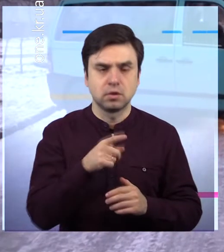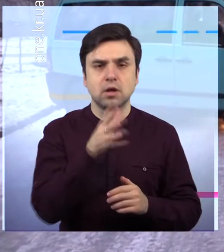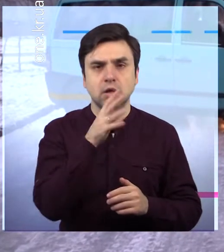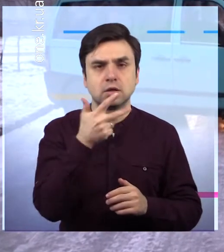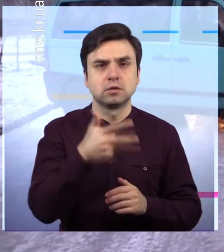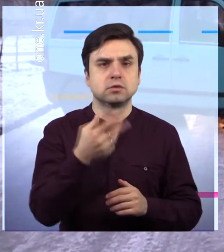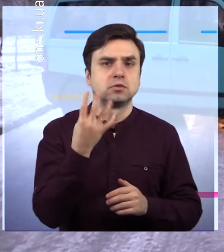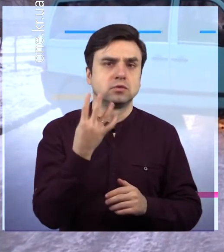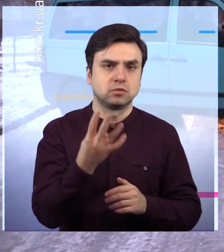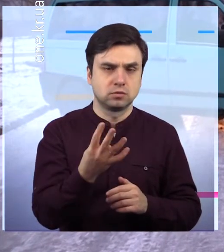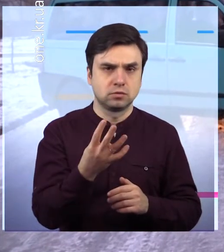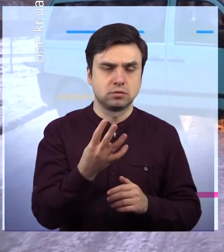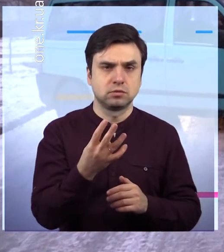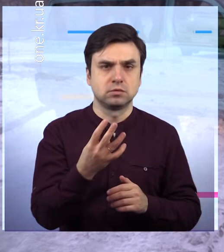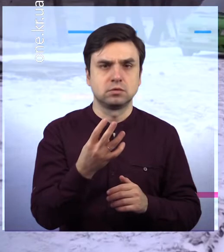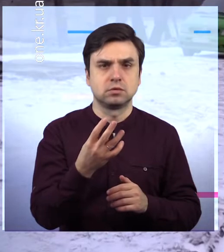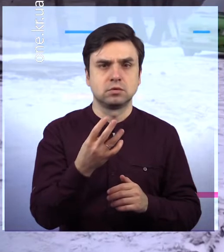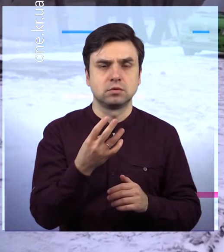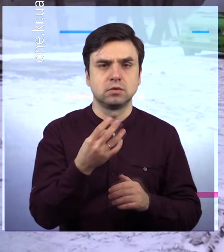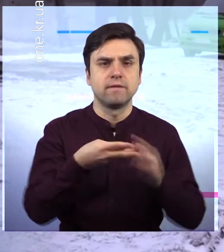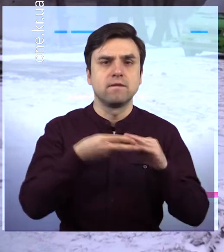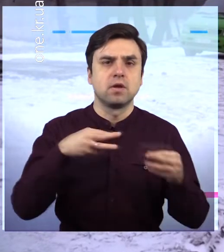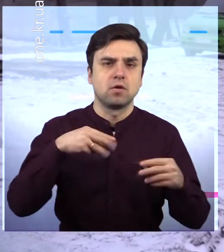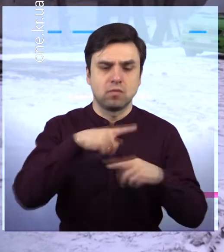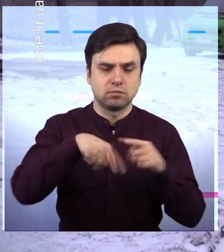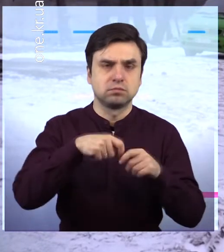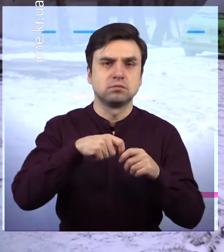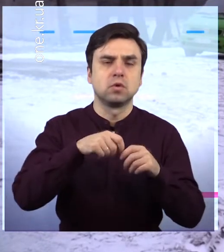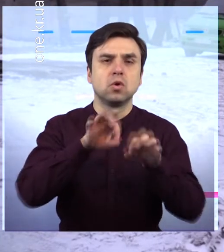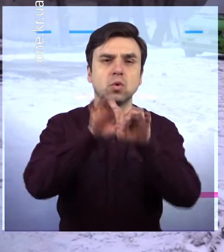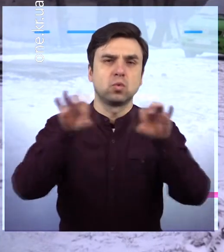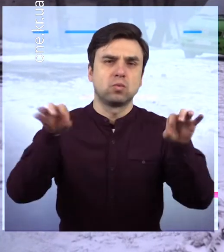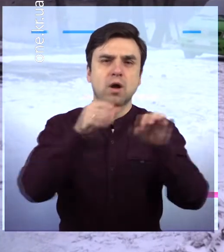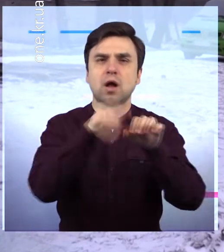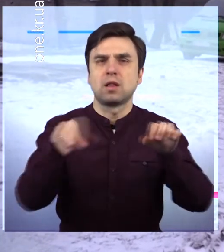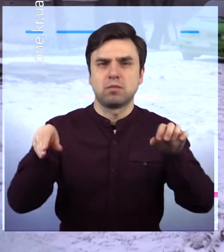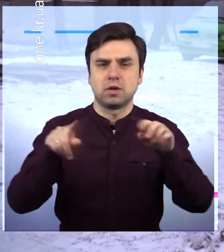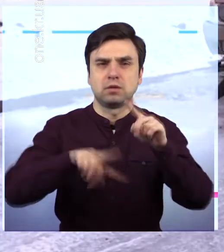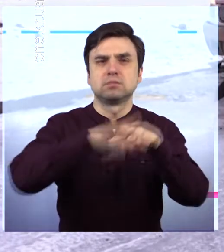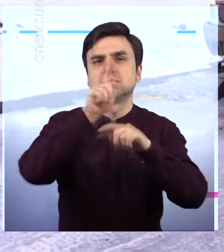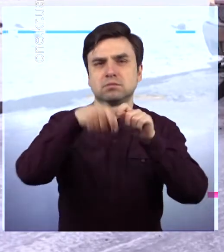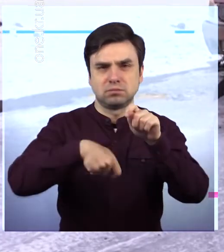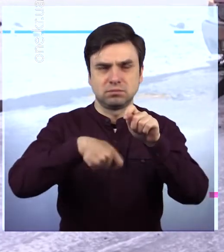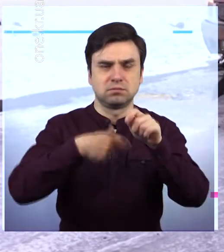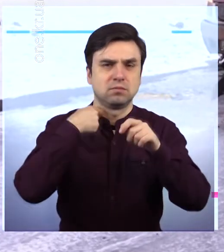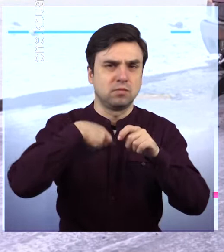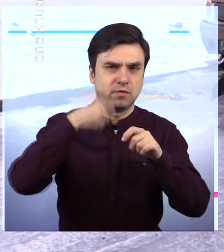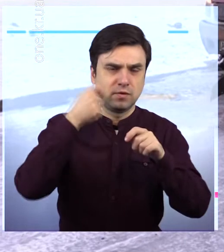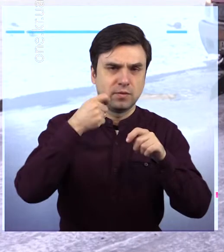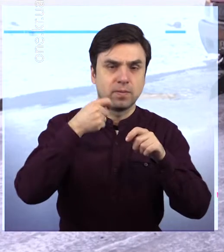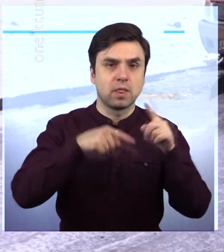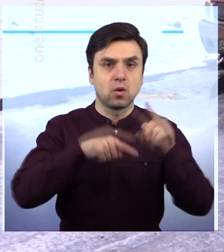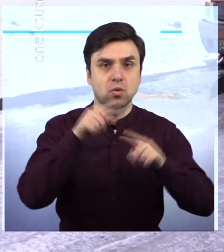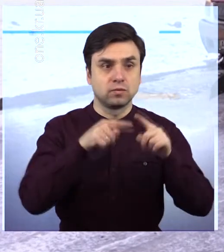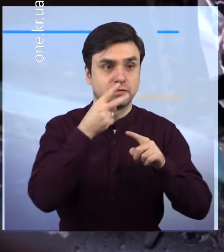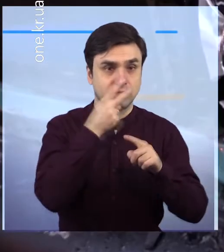пригода. Міні-вен рухався по Юрія Камінського та повертав на Хабарівську в бік інфекційної лікарні. За попередньою інформацією,